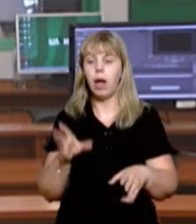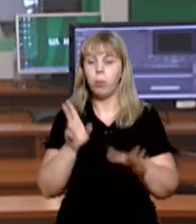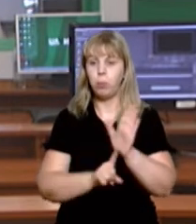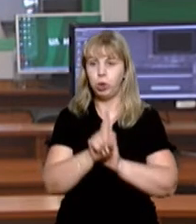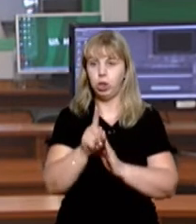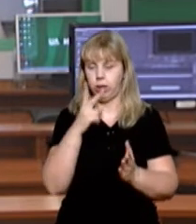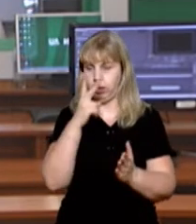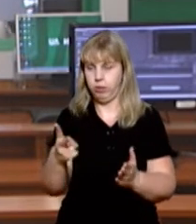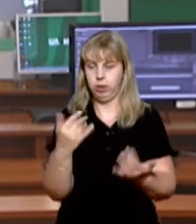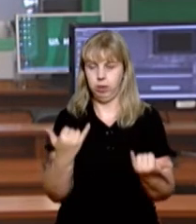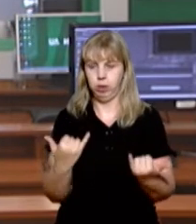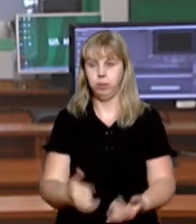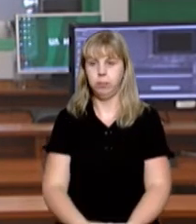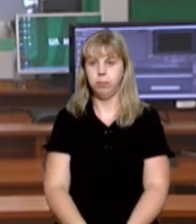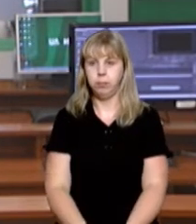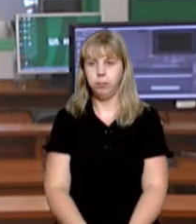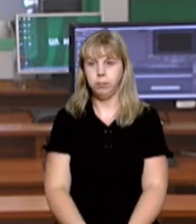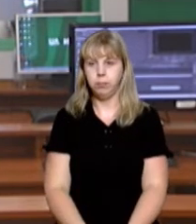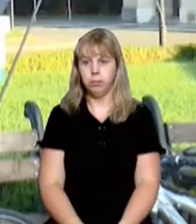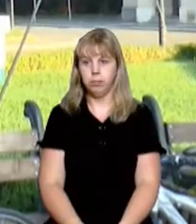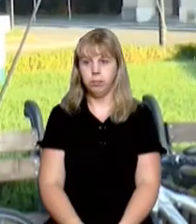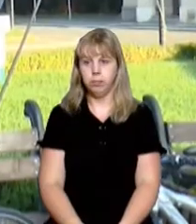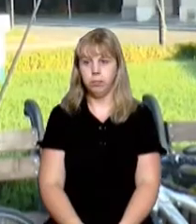розпочався – дивіться в сюжеті Ірини Олах.